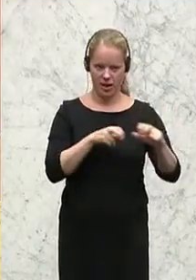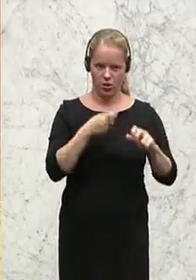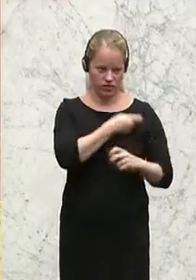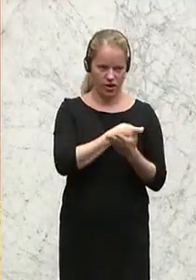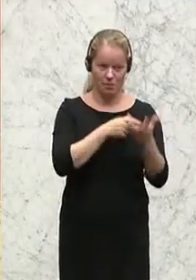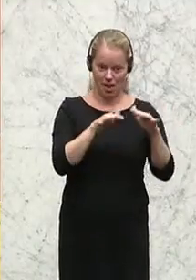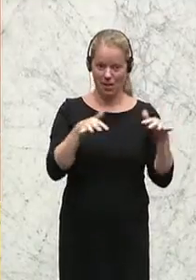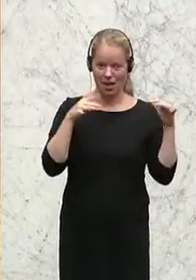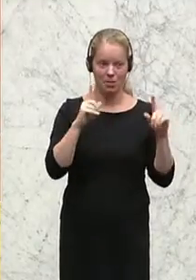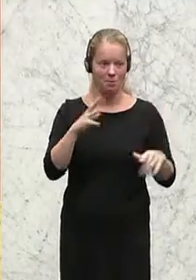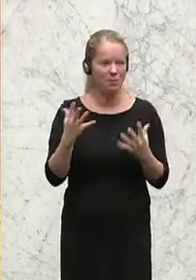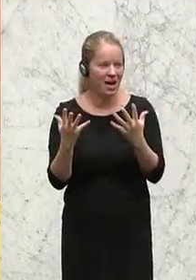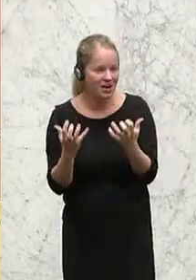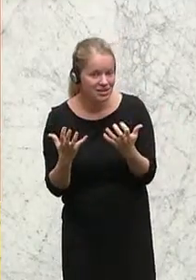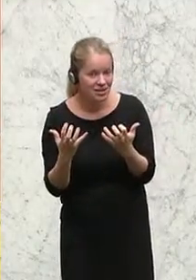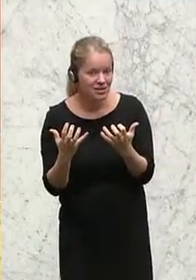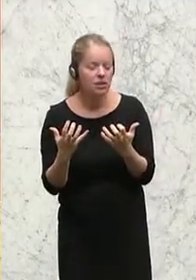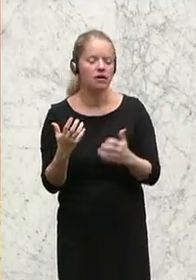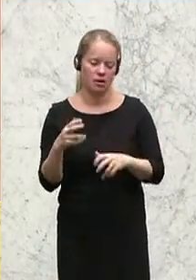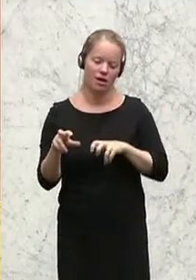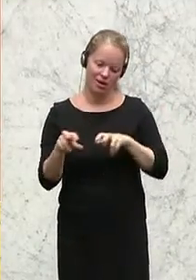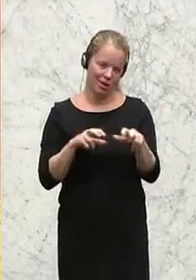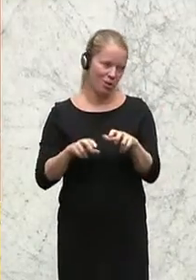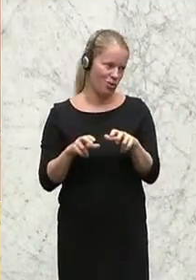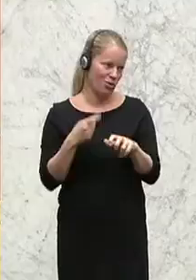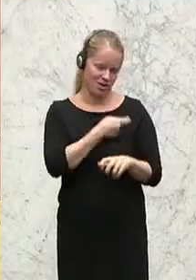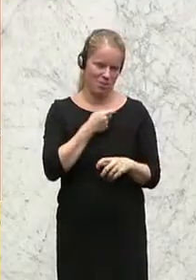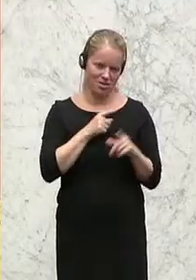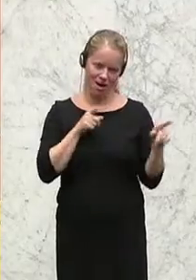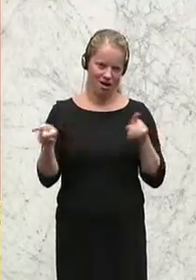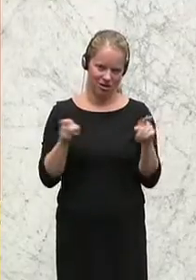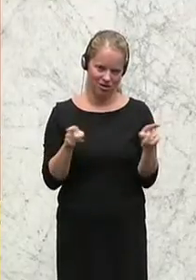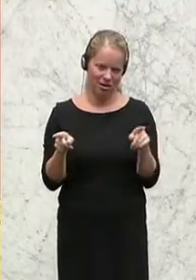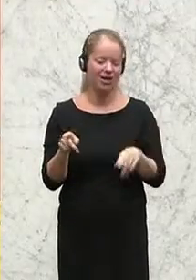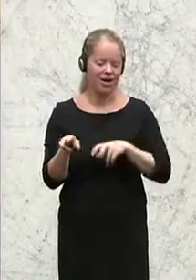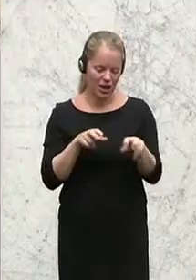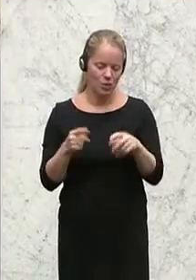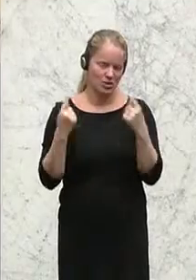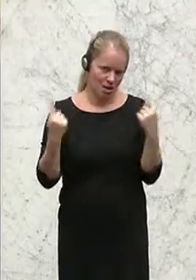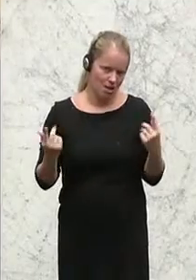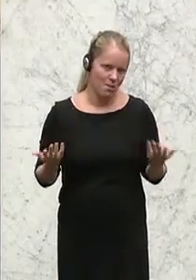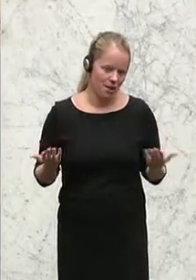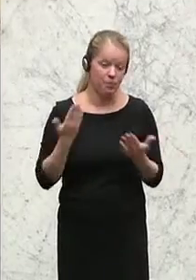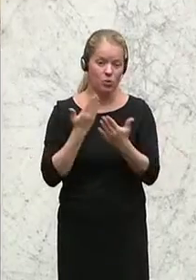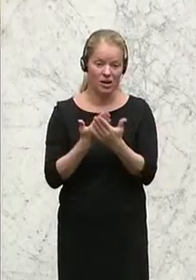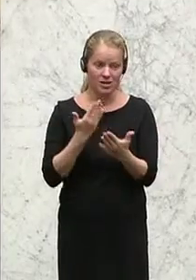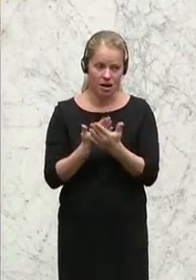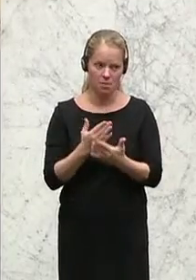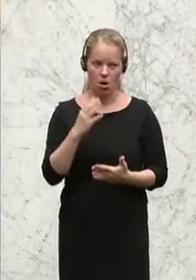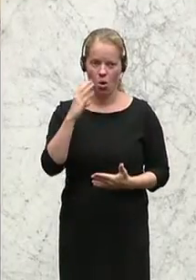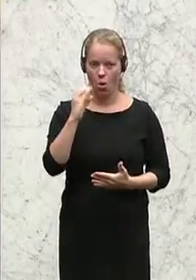beim Parlament, aber in der Praxis bei den Regierungsfraktionen, bei der Regierung. Und das heißt, der ORF wird ja dann noch viel mehr